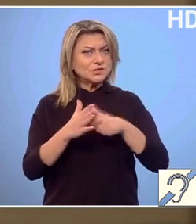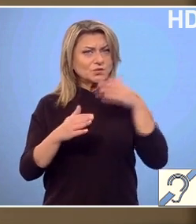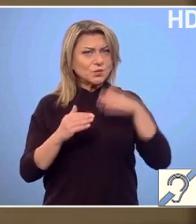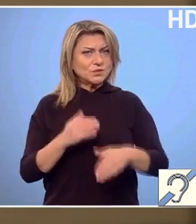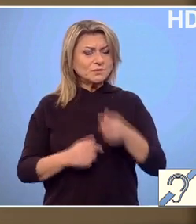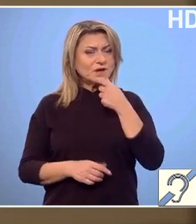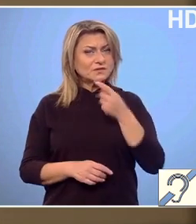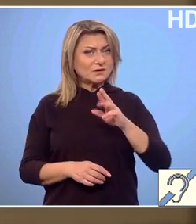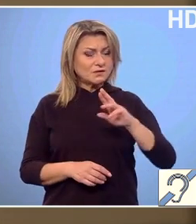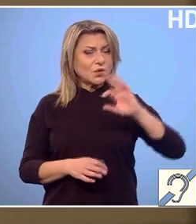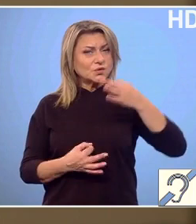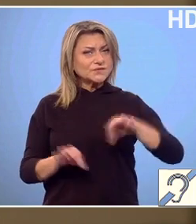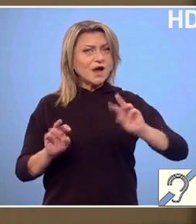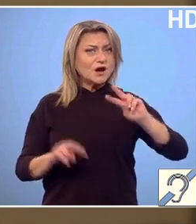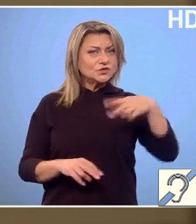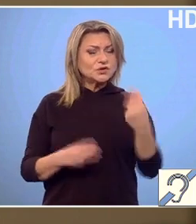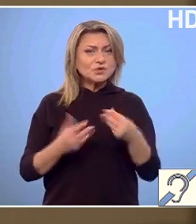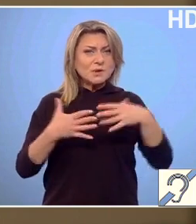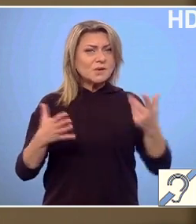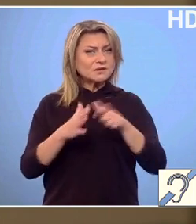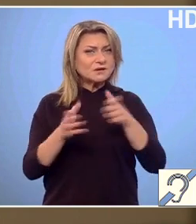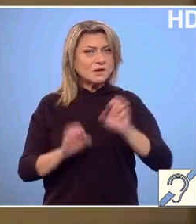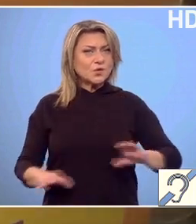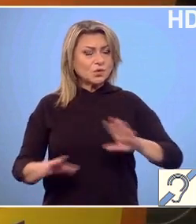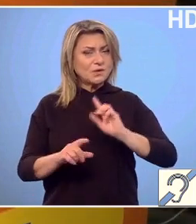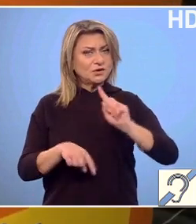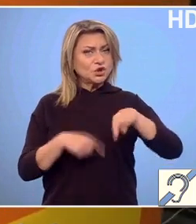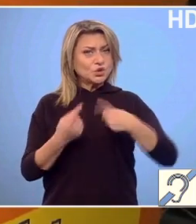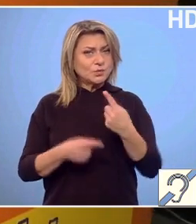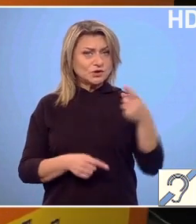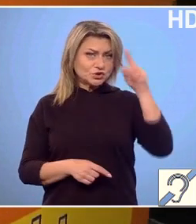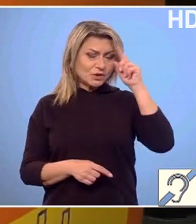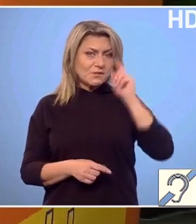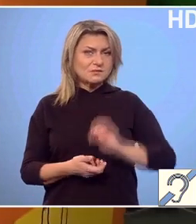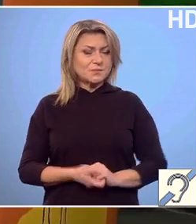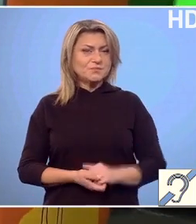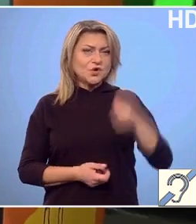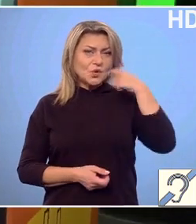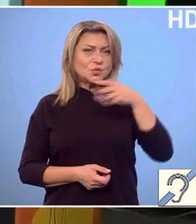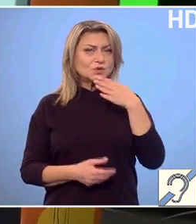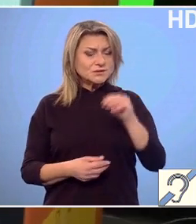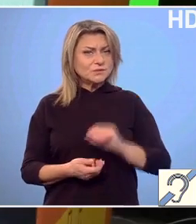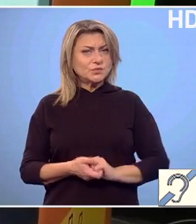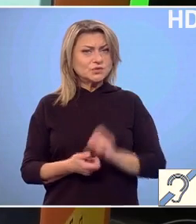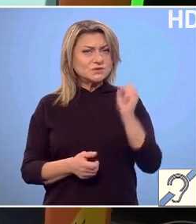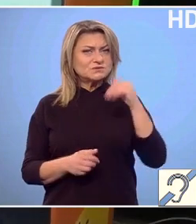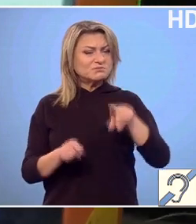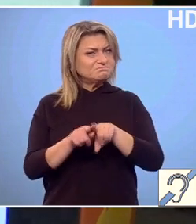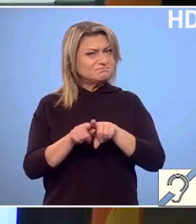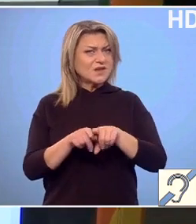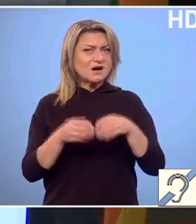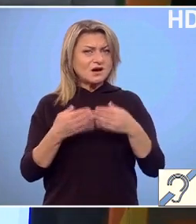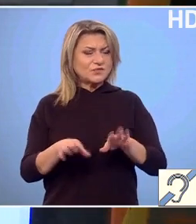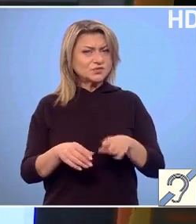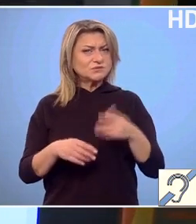dar va fi al doilea cel mai mare din Europa, după cel din Germania. În Cluj, n-a pocat de exemplu, un sistem asemănător a